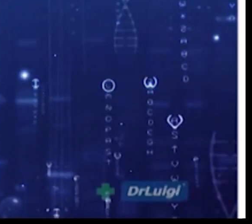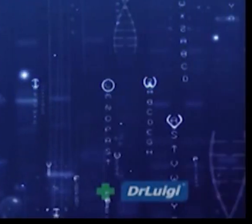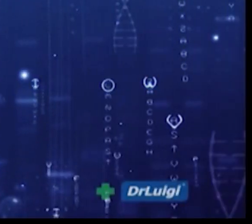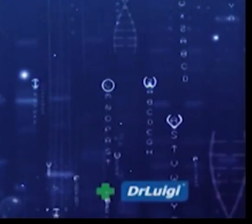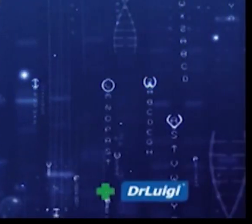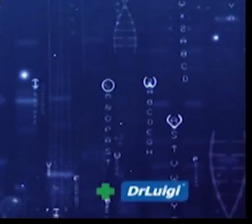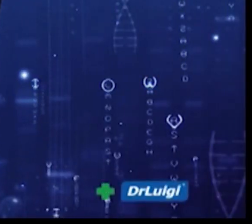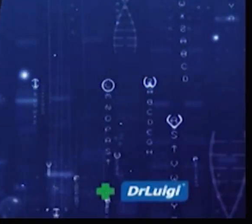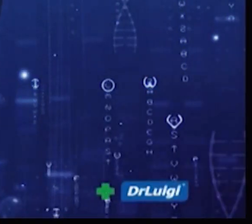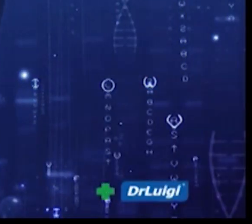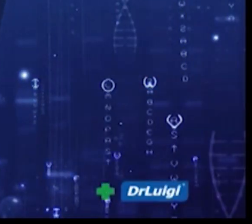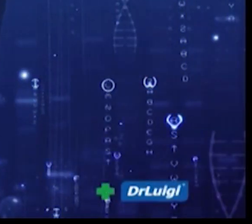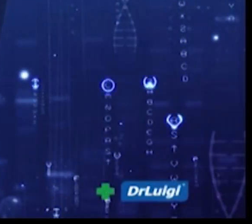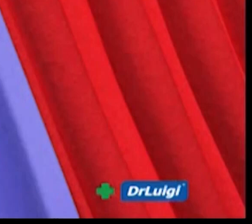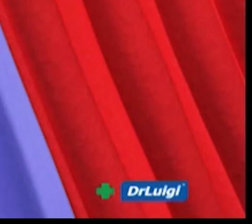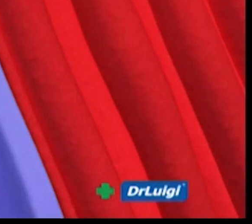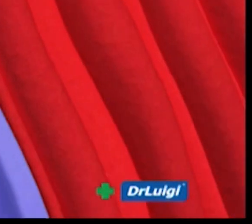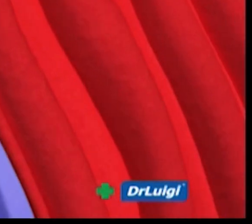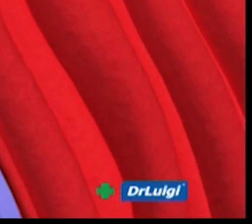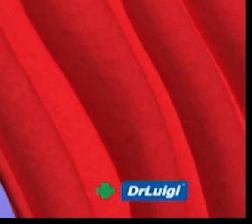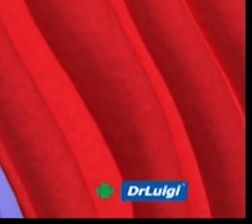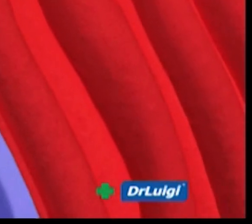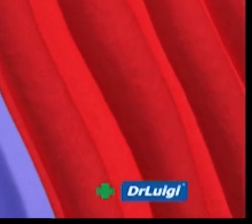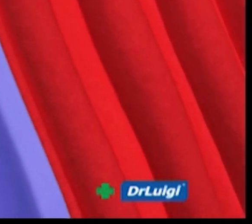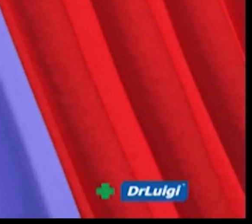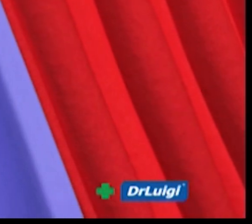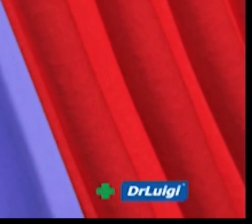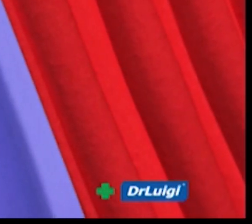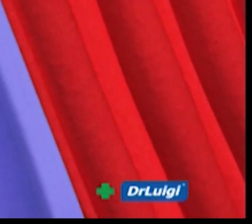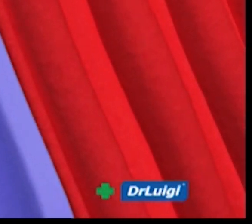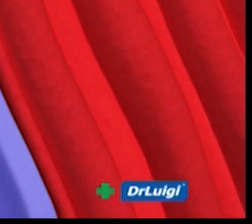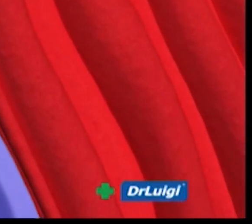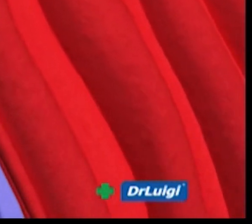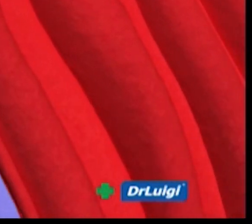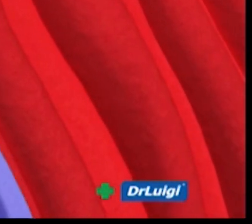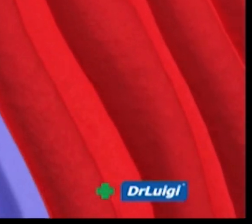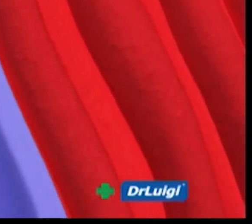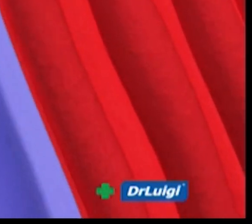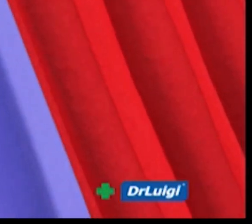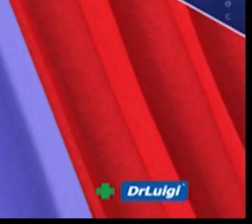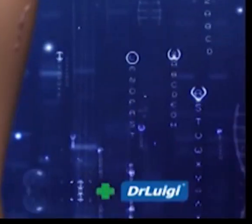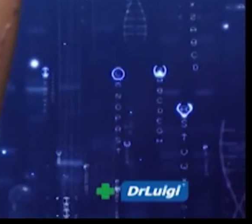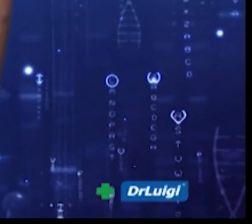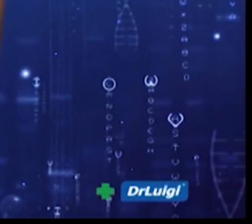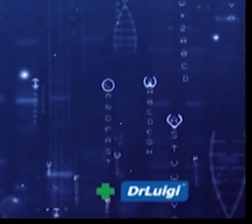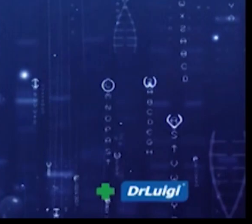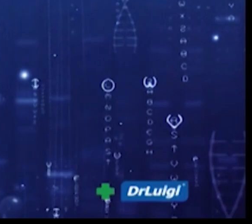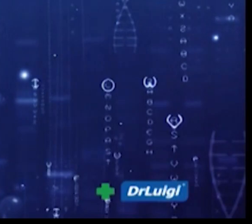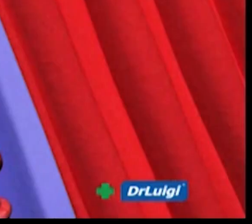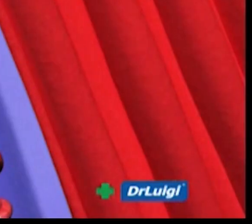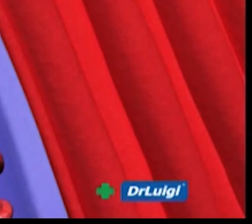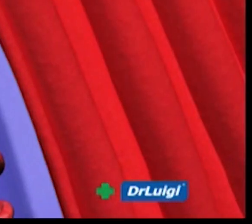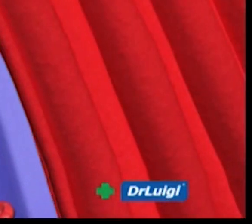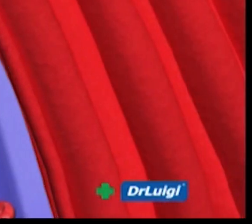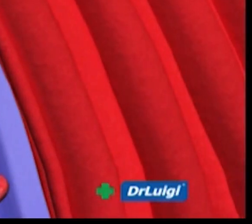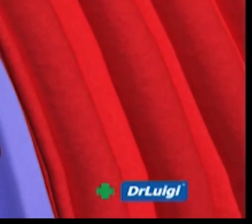Normalan protok krvi kroz vene odvija se pomoću kontrakcije mišića, a vene su opremljene posebnim zaliscima koji osiguravaju protok krvi samo